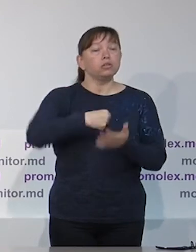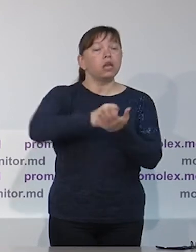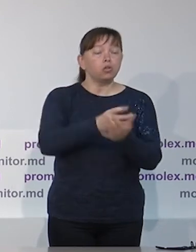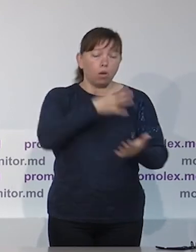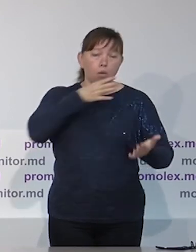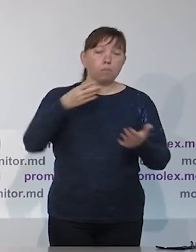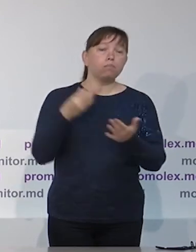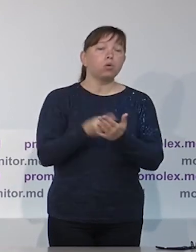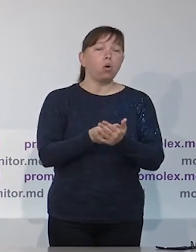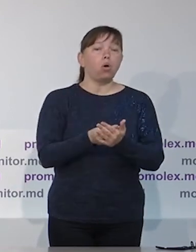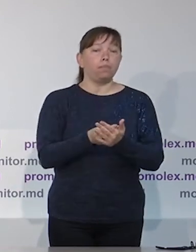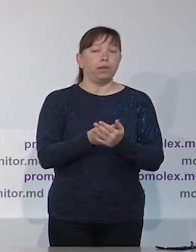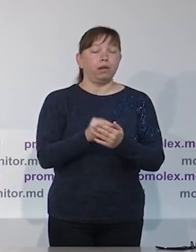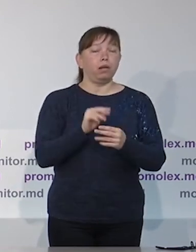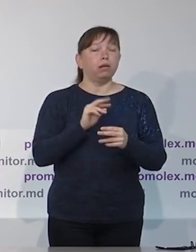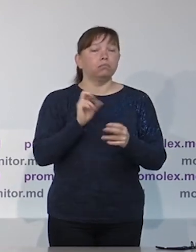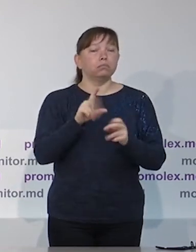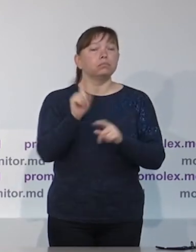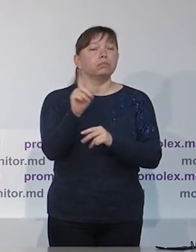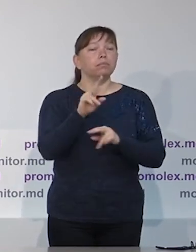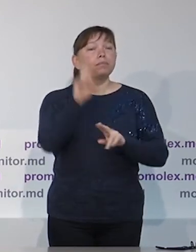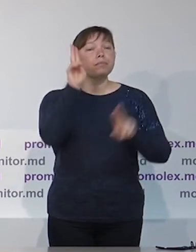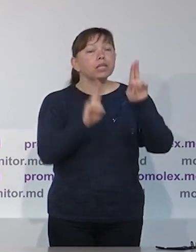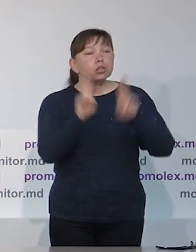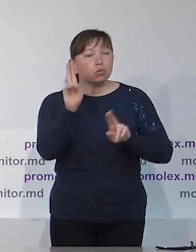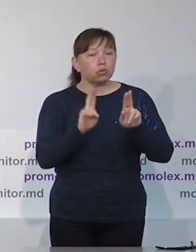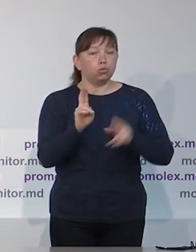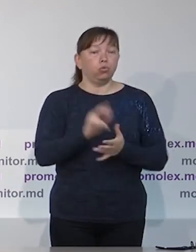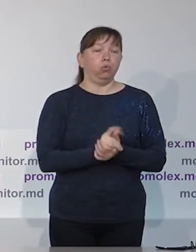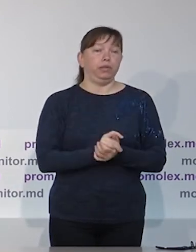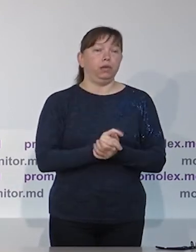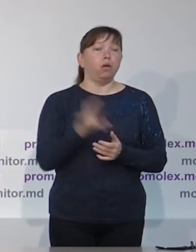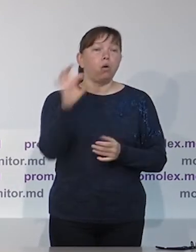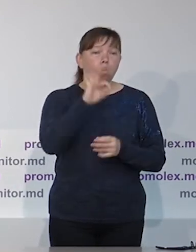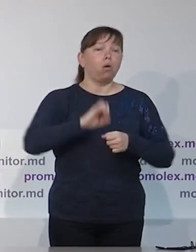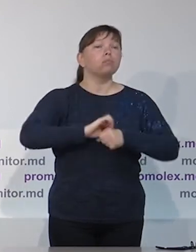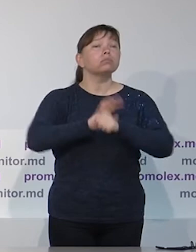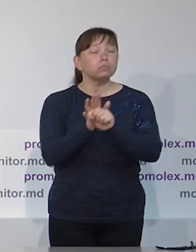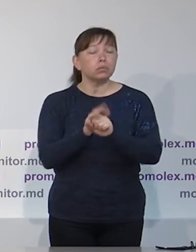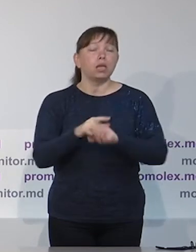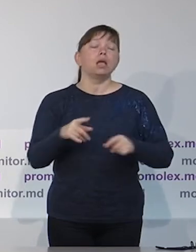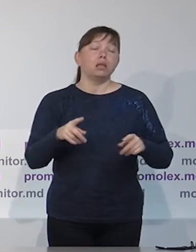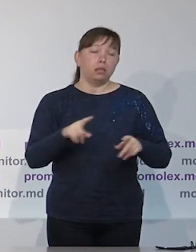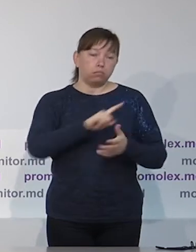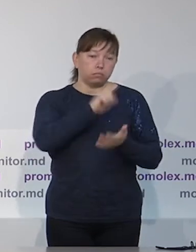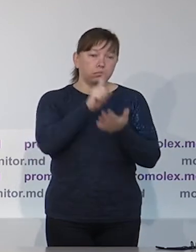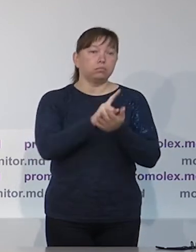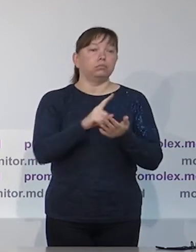ЦИКу вновь вернуться к этой теме и принять собственные инструкции